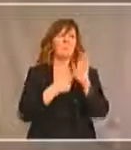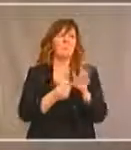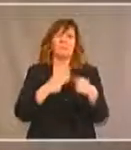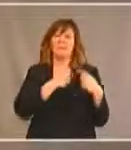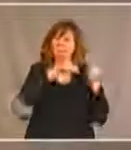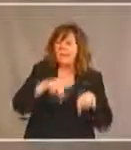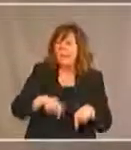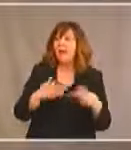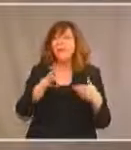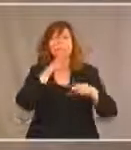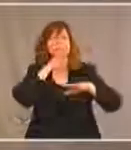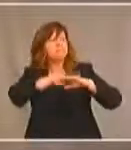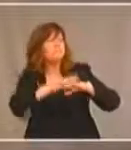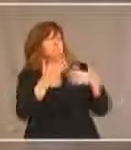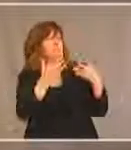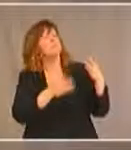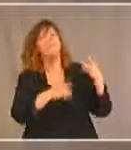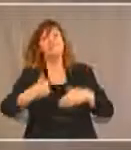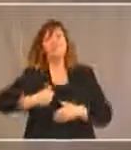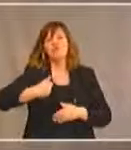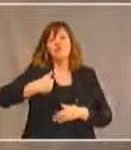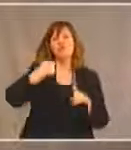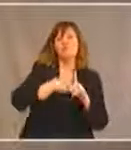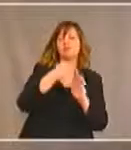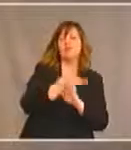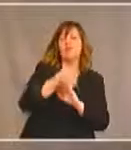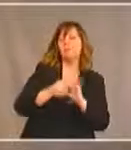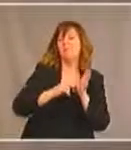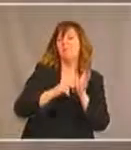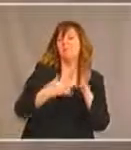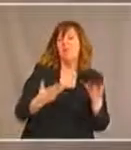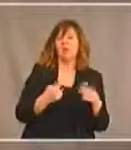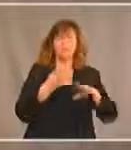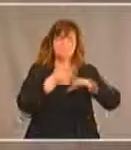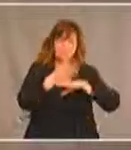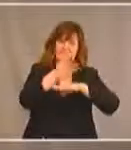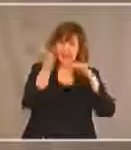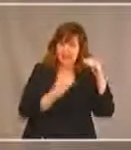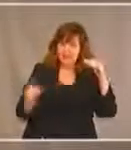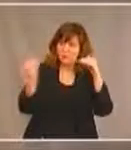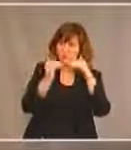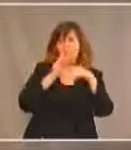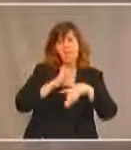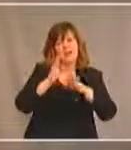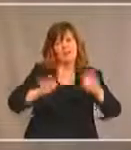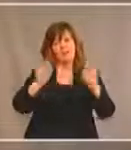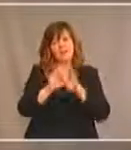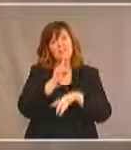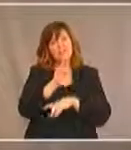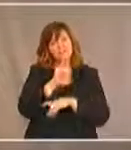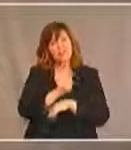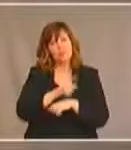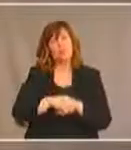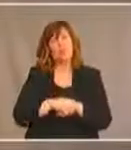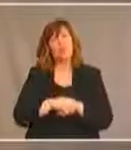aux personnes ayant des handicaps. L'accès et l'inclusivité sont bien sûr importants et surtout pour les